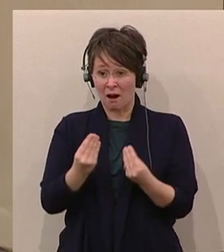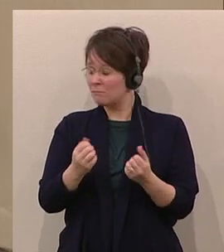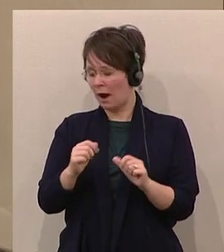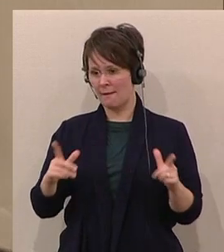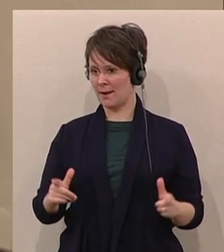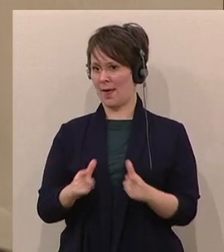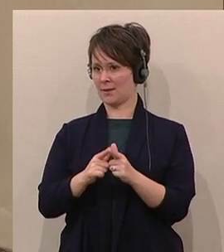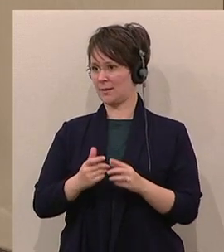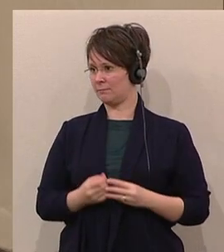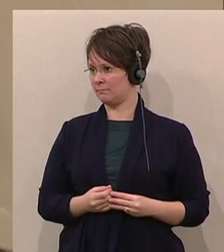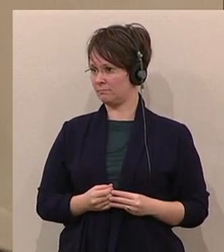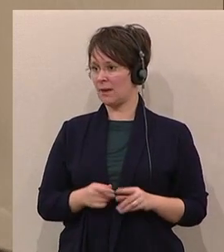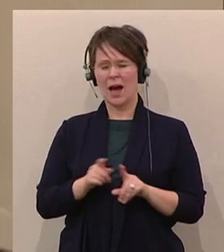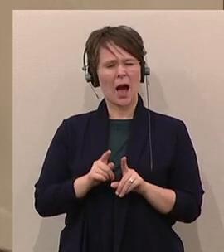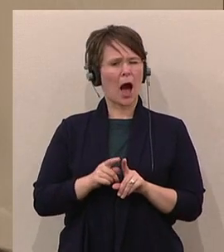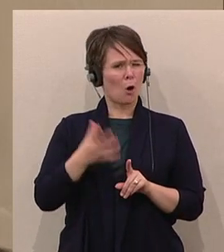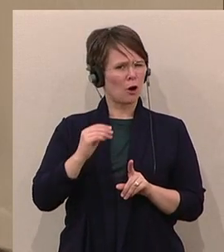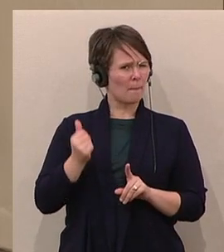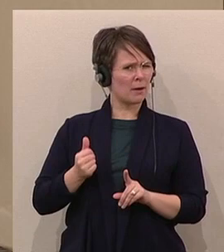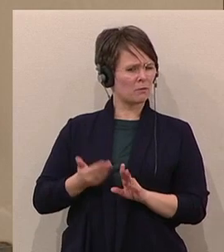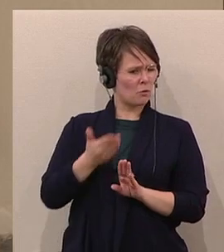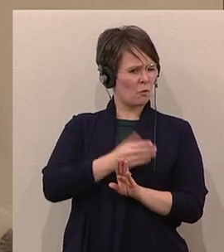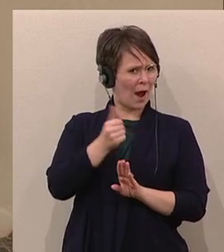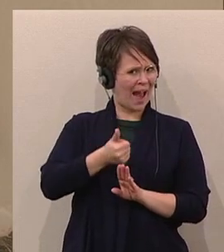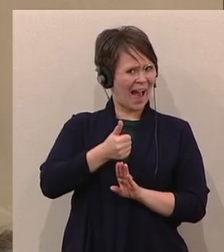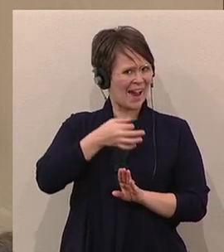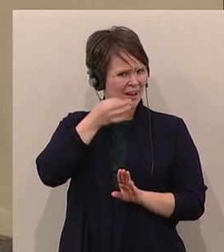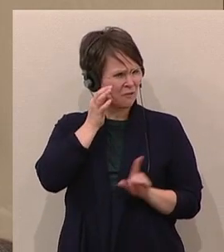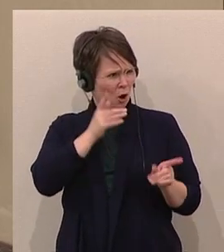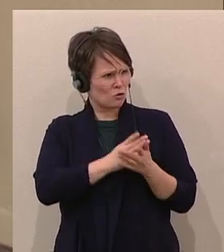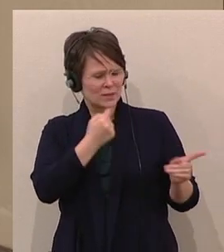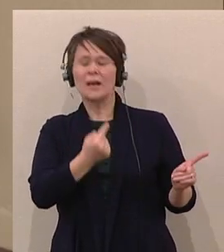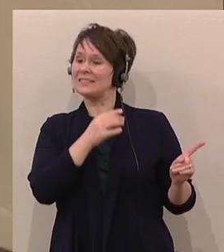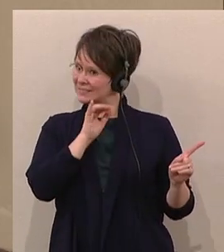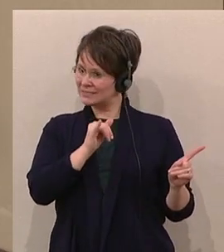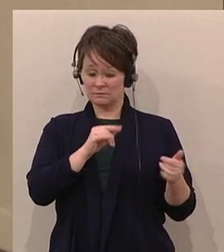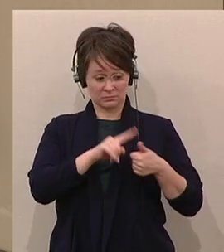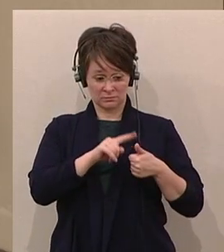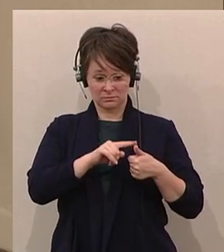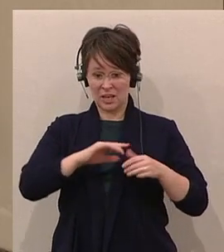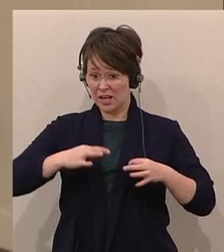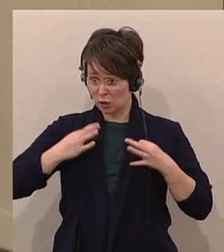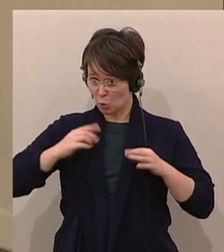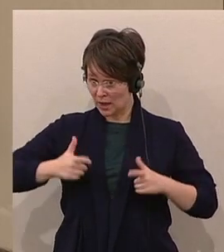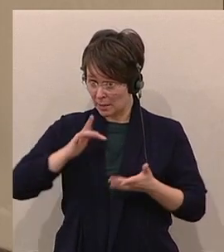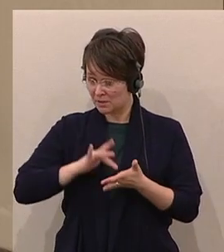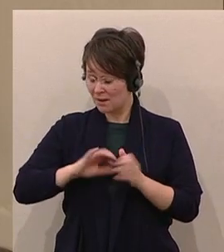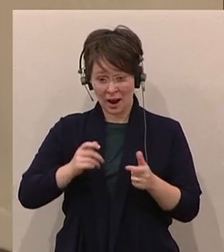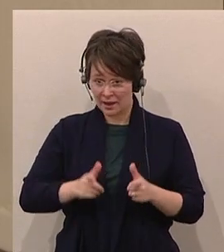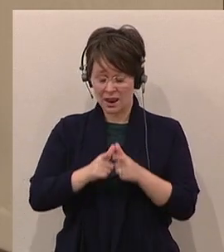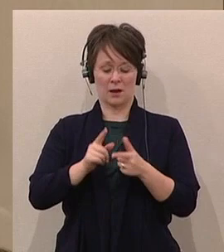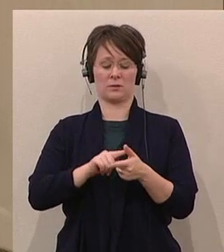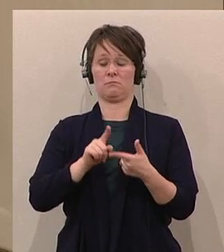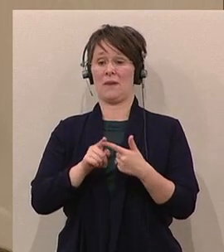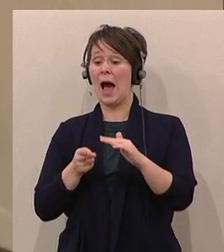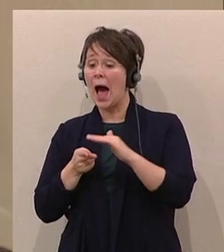Vorrednerin, glaube ich, hat es auch angesprochen. Man kann sich keine gesunden Lebensmittel leisten. Man kann die Wohnung nicht heizen. Es ist